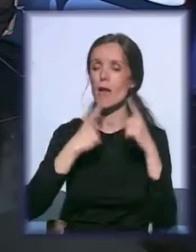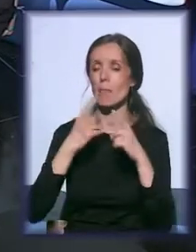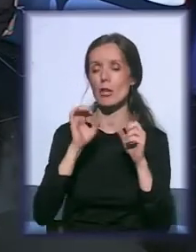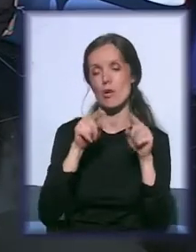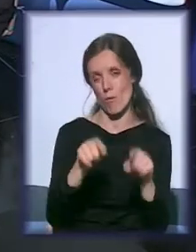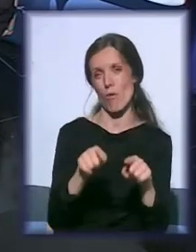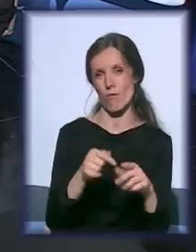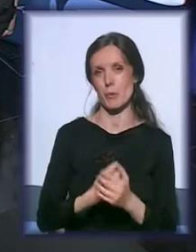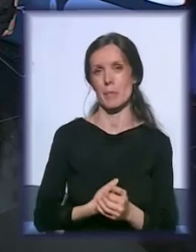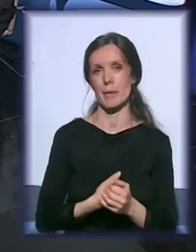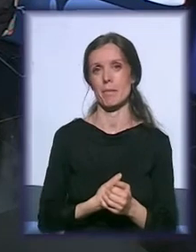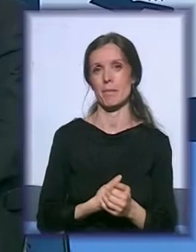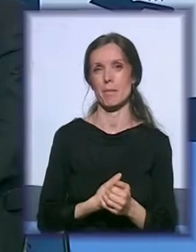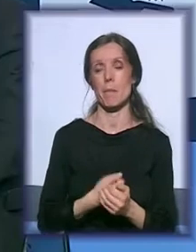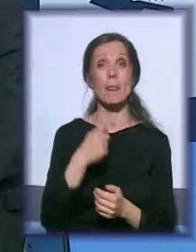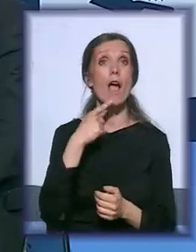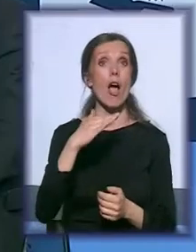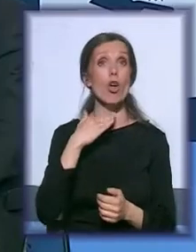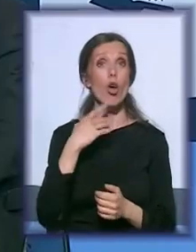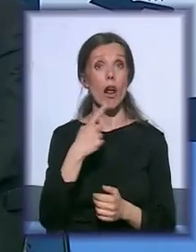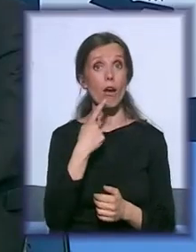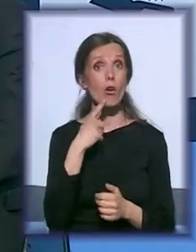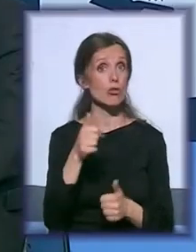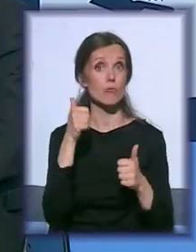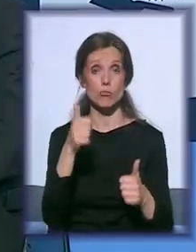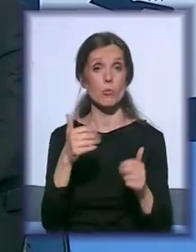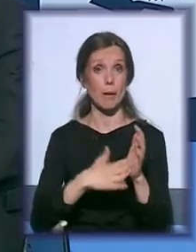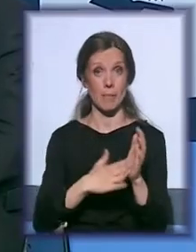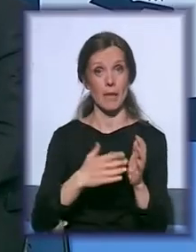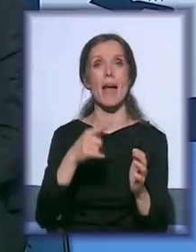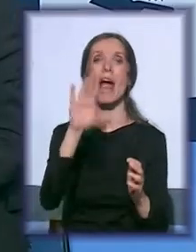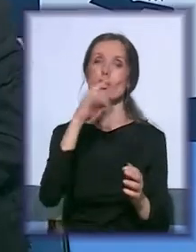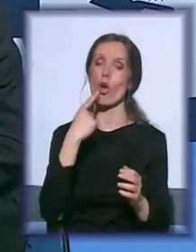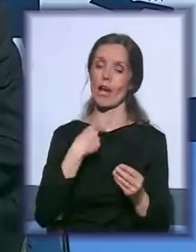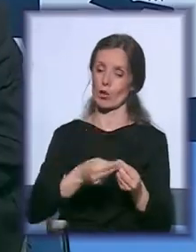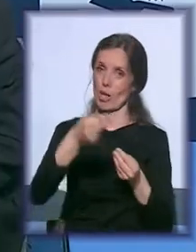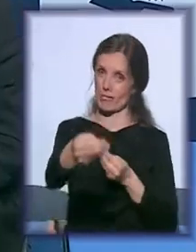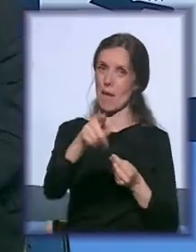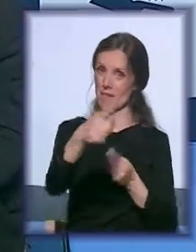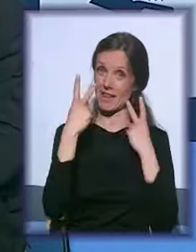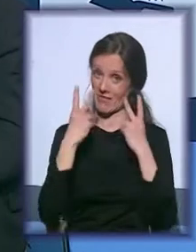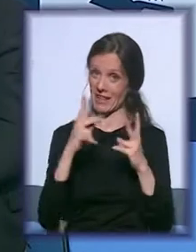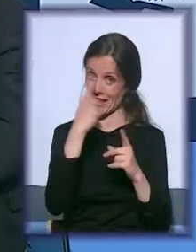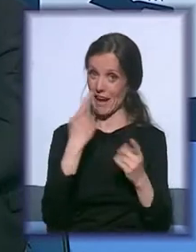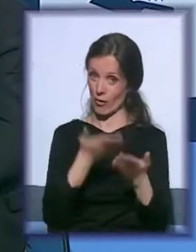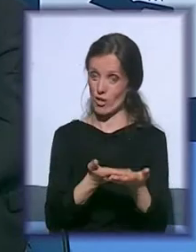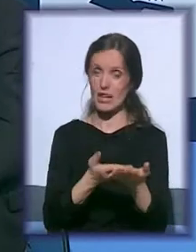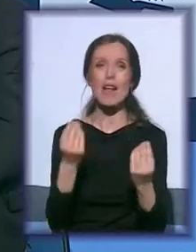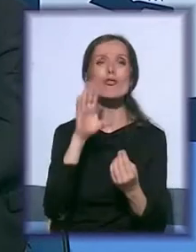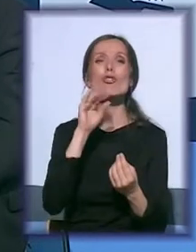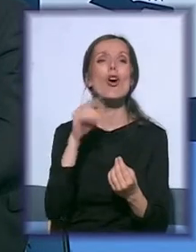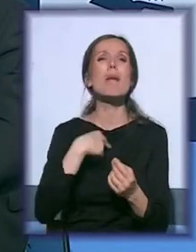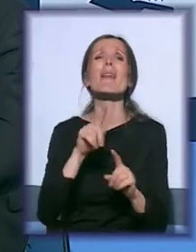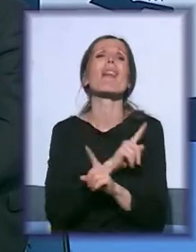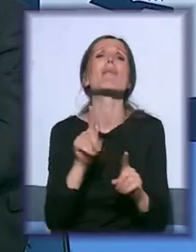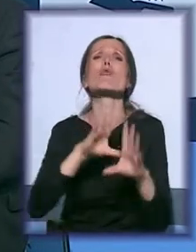priči. Ovo je odličan primjer društvenog Evo i vama da vidite kako to izgleda. Jer ne možemo mi sve tamo da